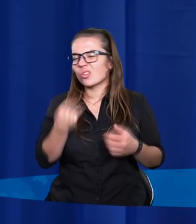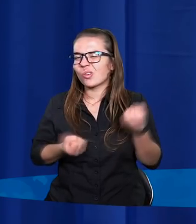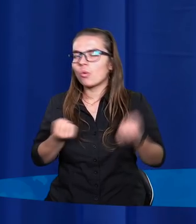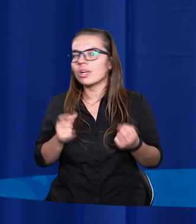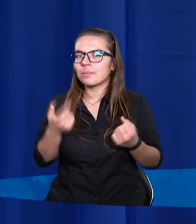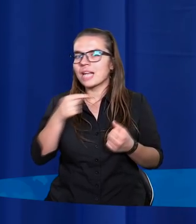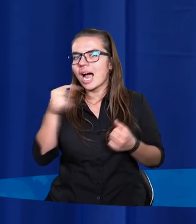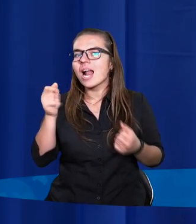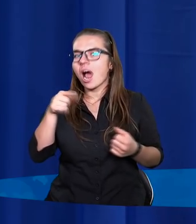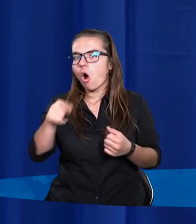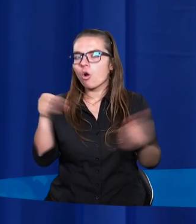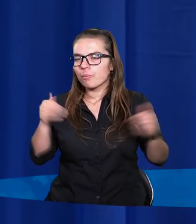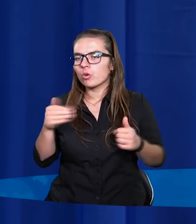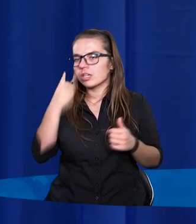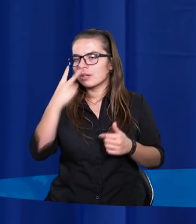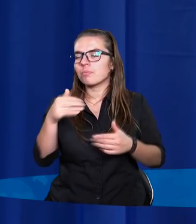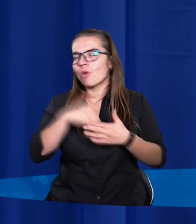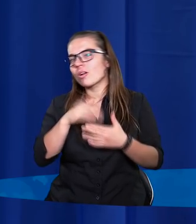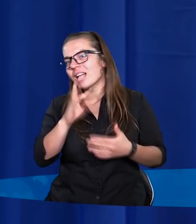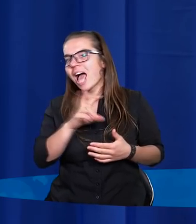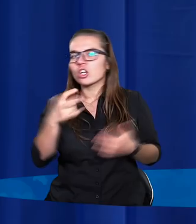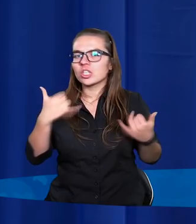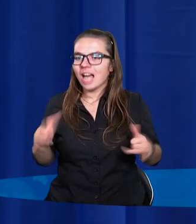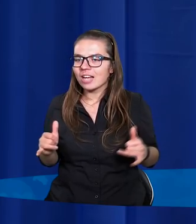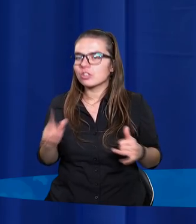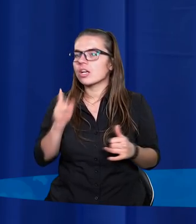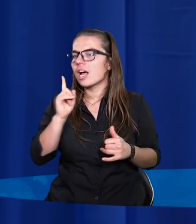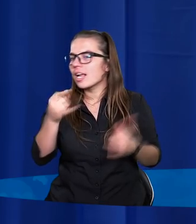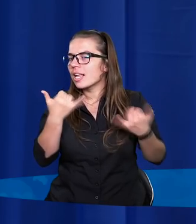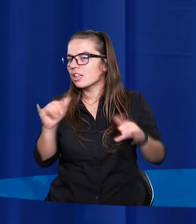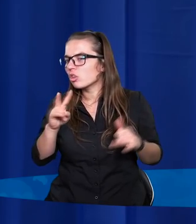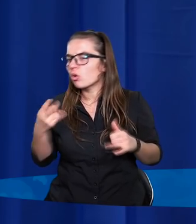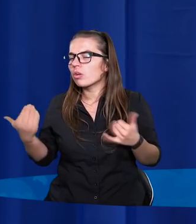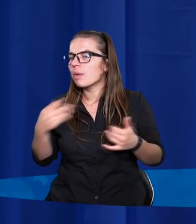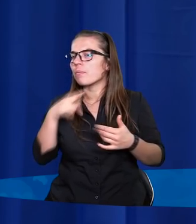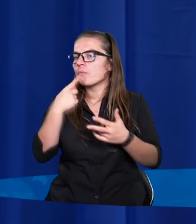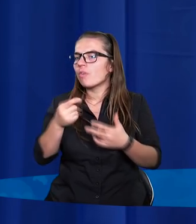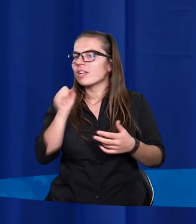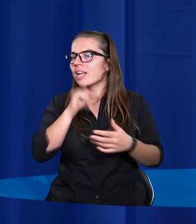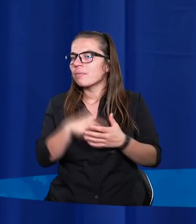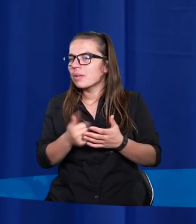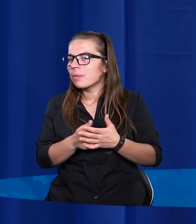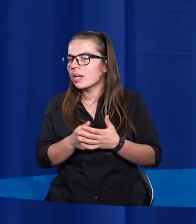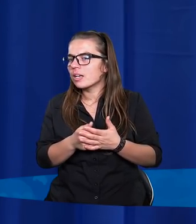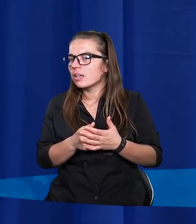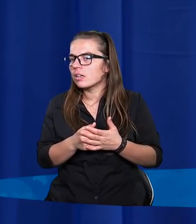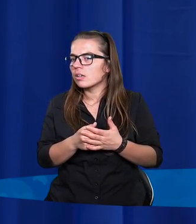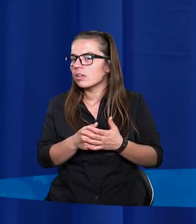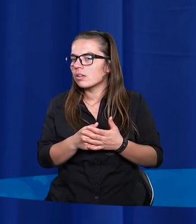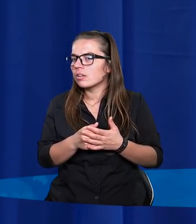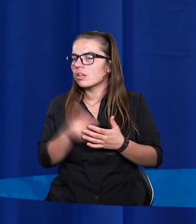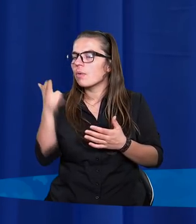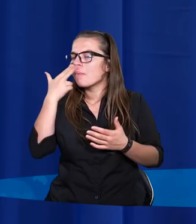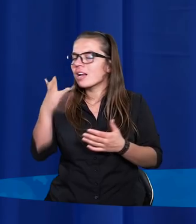negatywnym czasem, jak On mógł postępować tak czy inaczej, a jednak z drugiej strony w Nowym Testamencie On nadal jest Bogiem Sądu. I gdy my